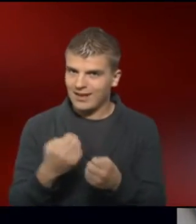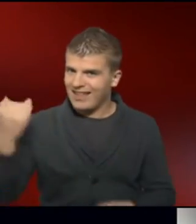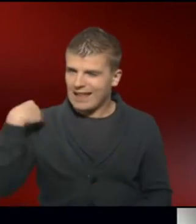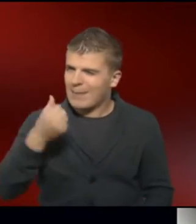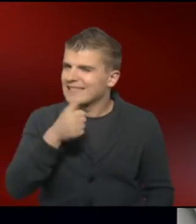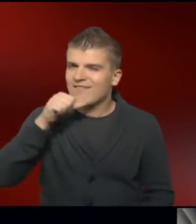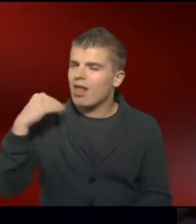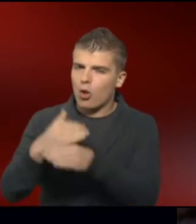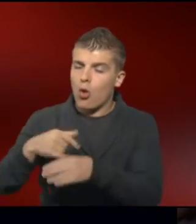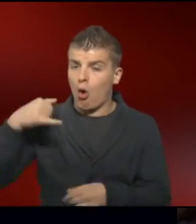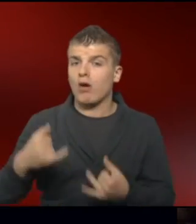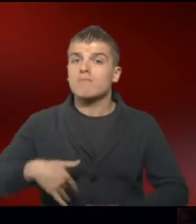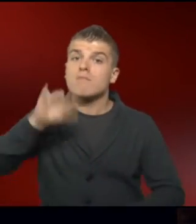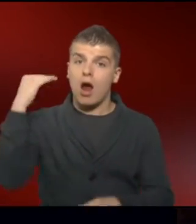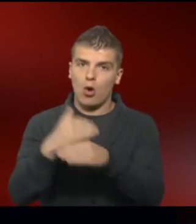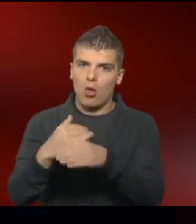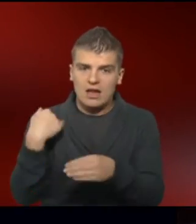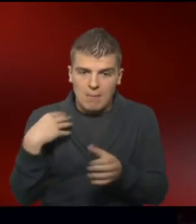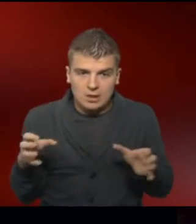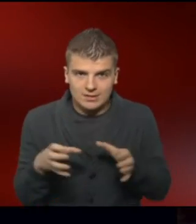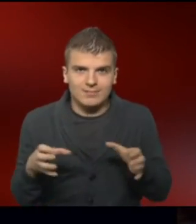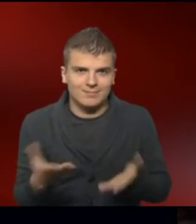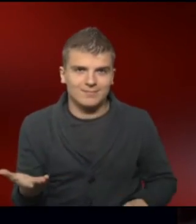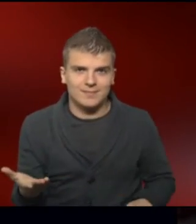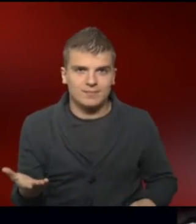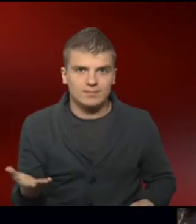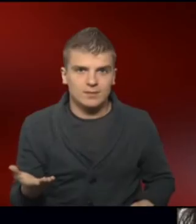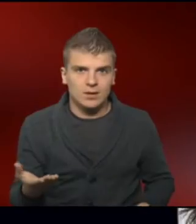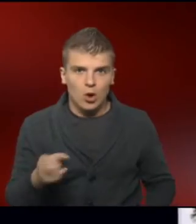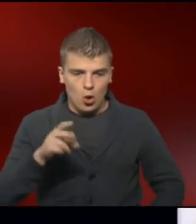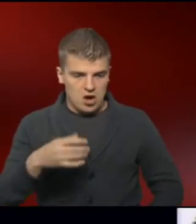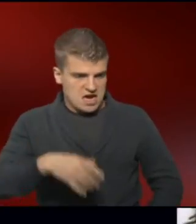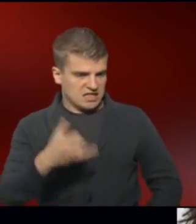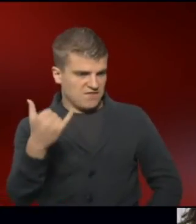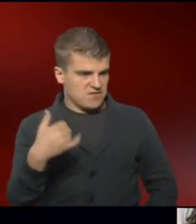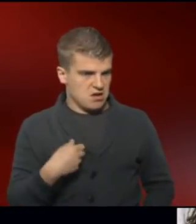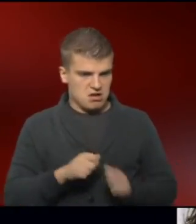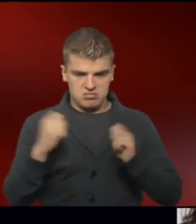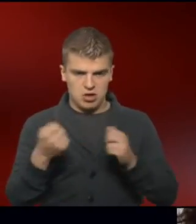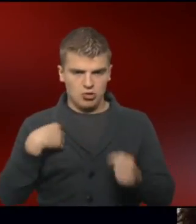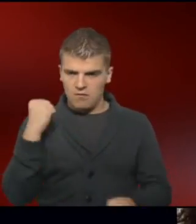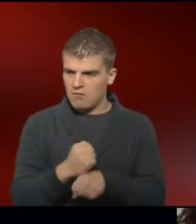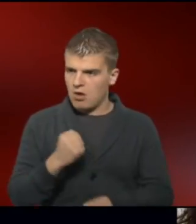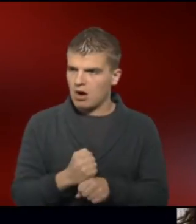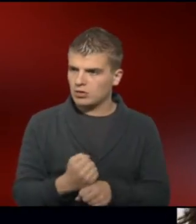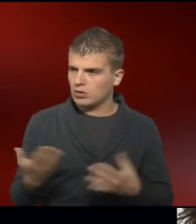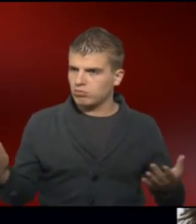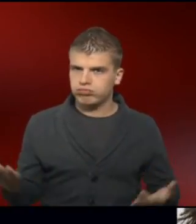so viele Kollegen wie heute. Der Kreis war kleiner. dann sagte ich, ja, jetzt hatten wir die vier Ausgaben und jetzt